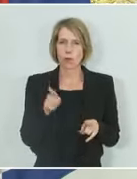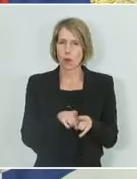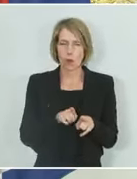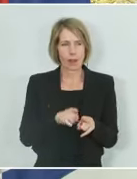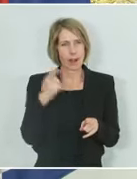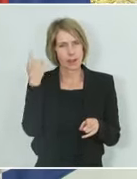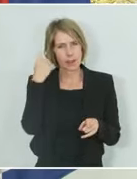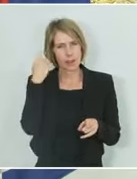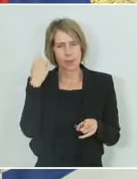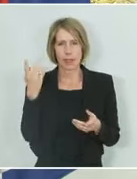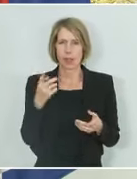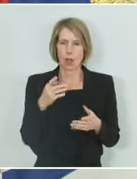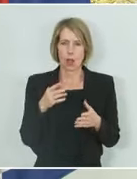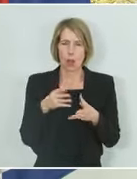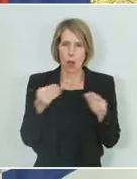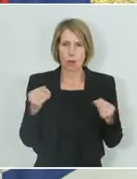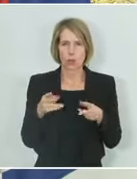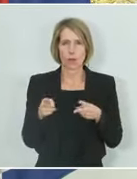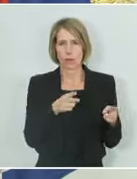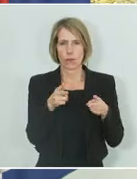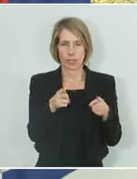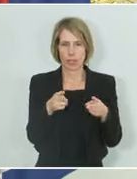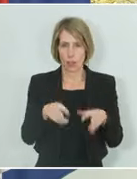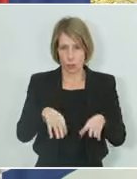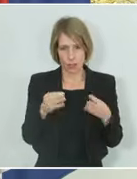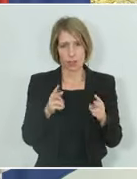Lösungswege aufzuzeigen.